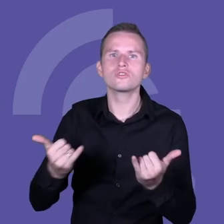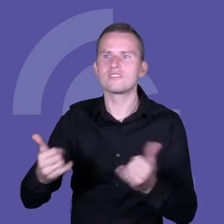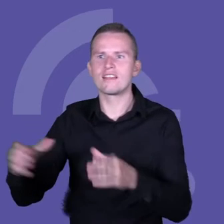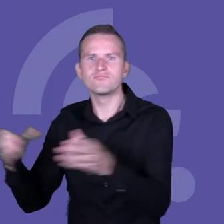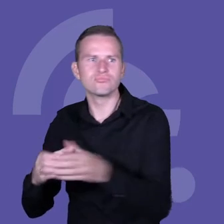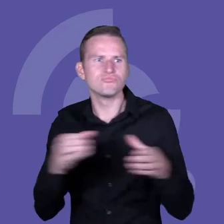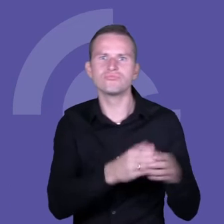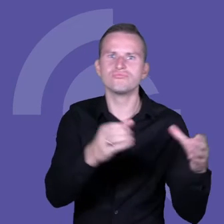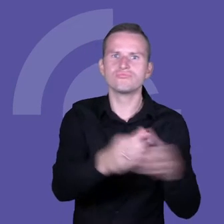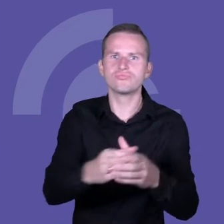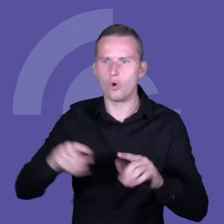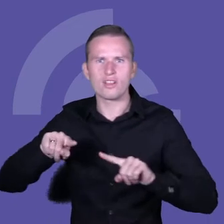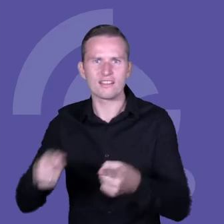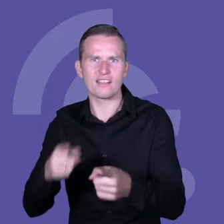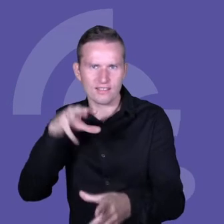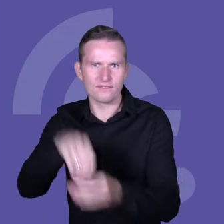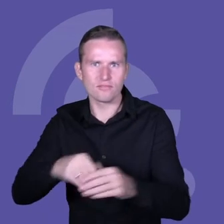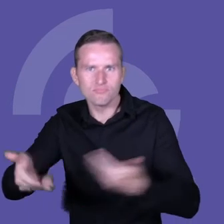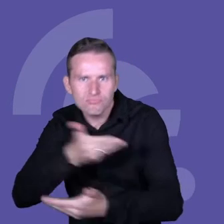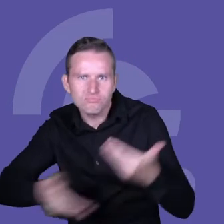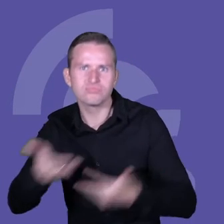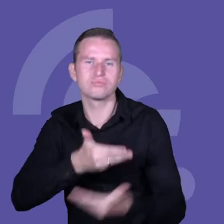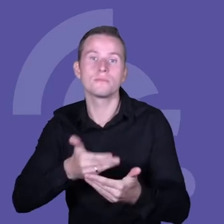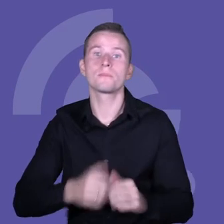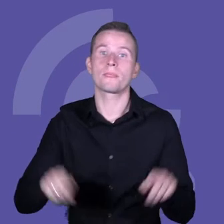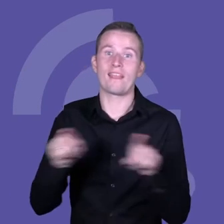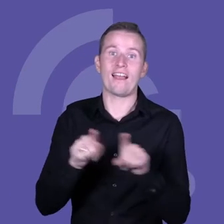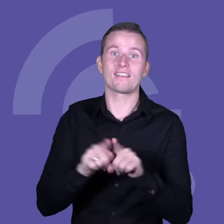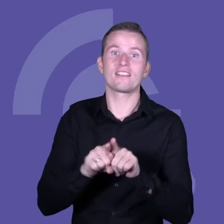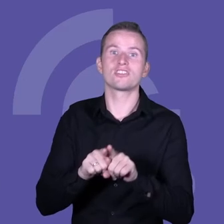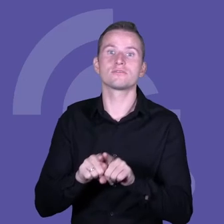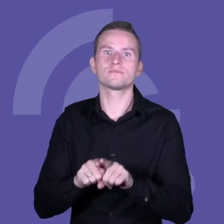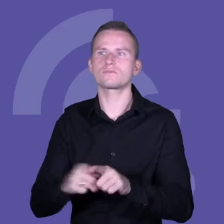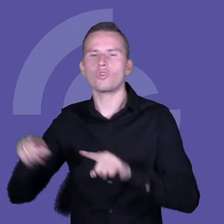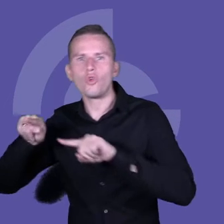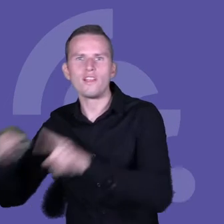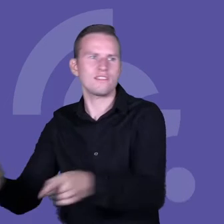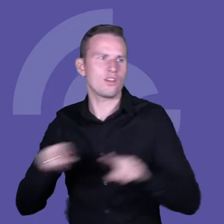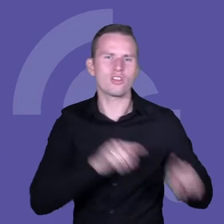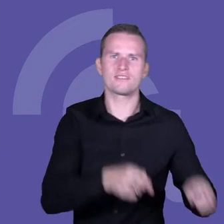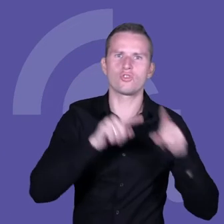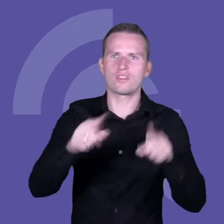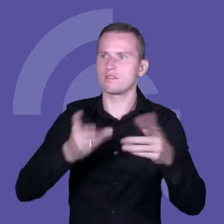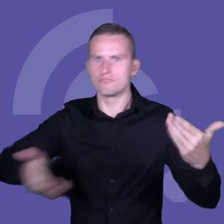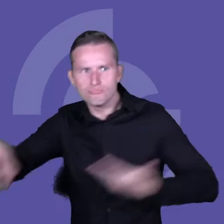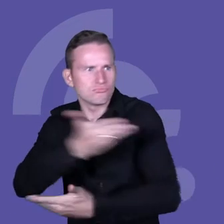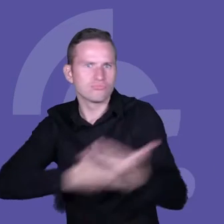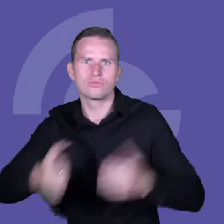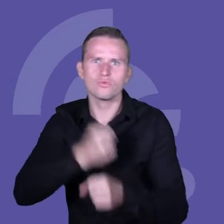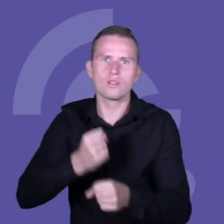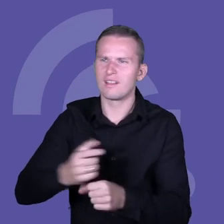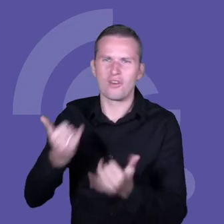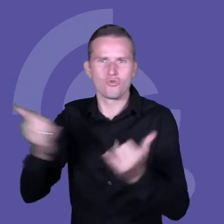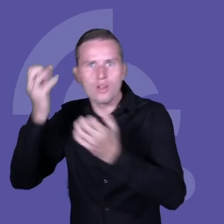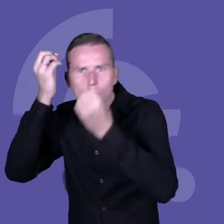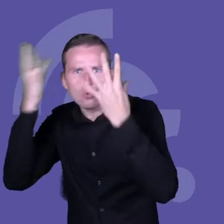organizacji, w danym przedsiębiorstwie, które brało w tym udział i współpraca między organizacjami, czasem bardzo różnymi, z różną kulturą, bo z różnych